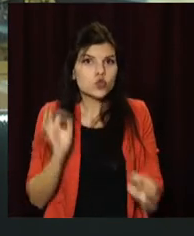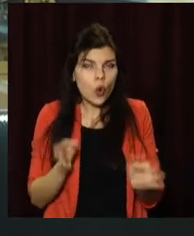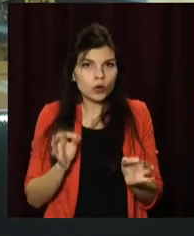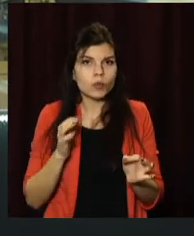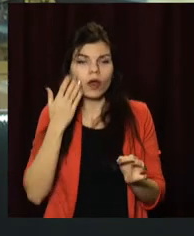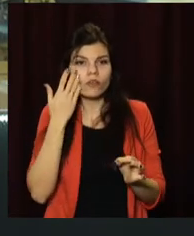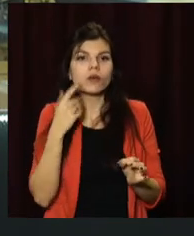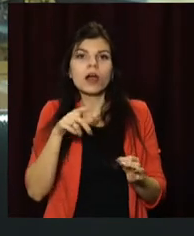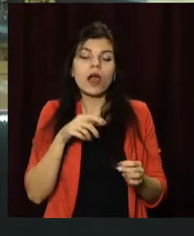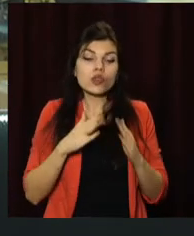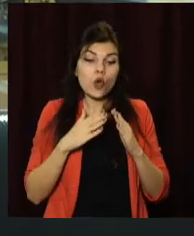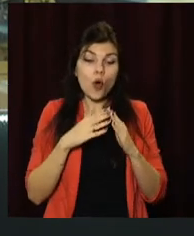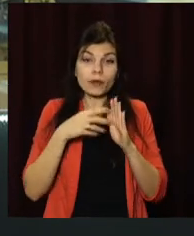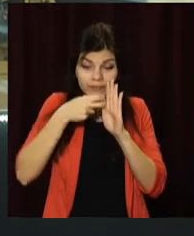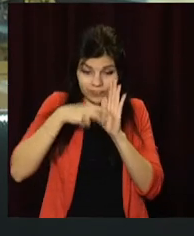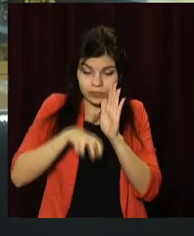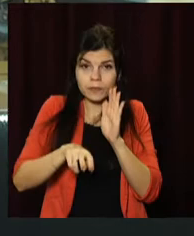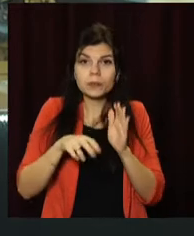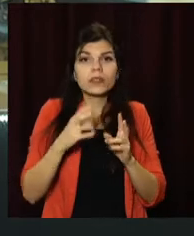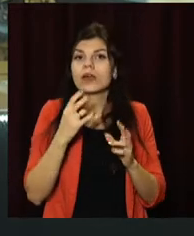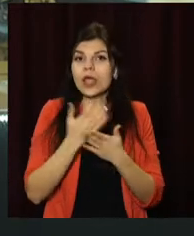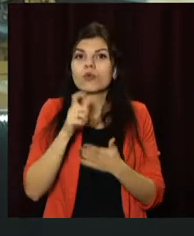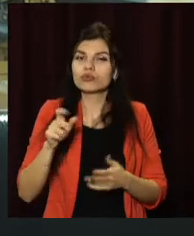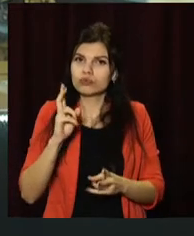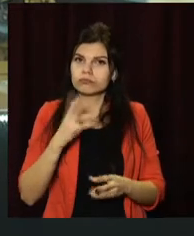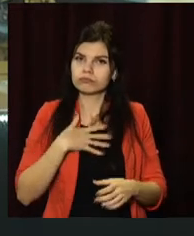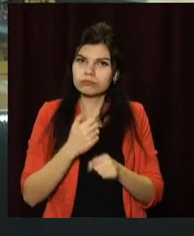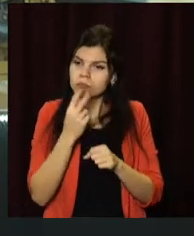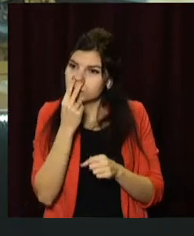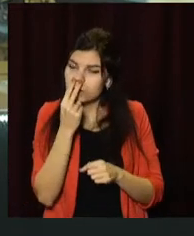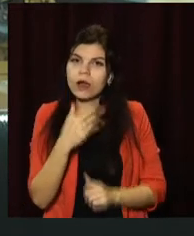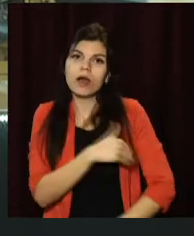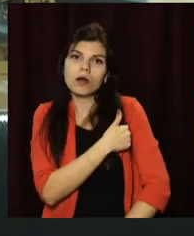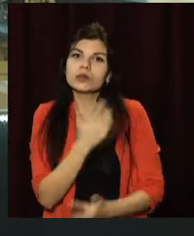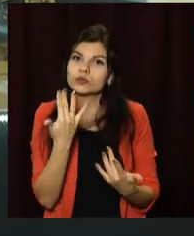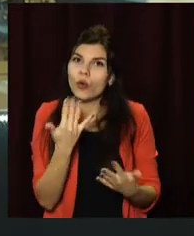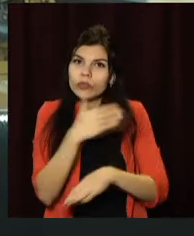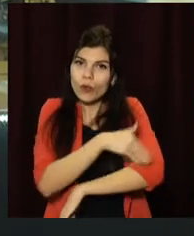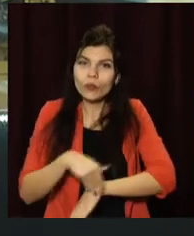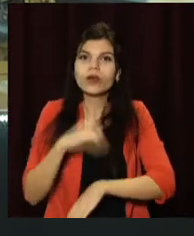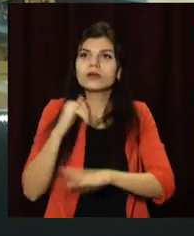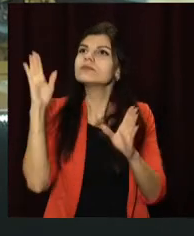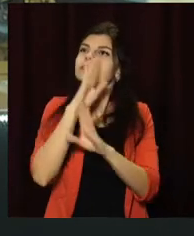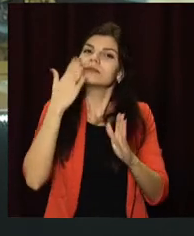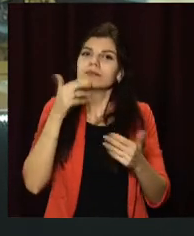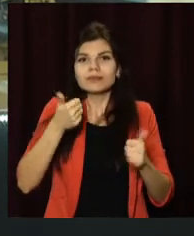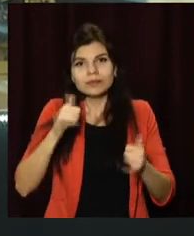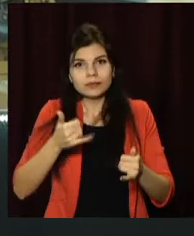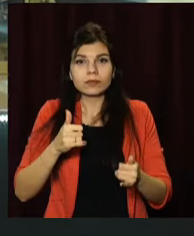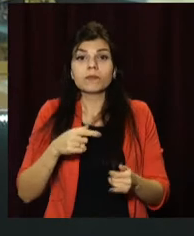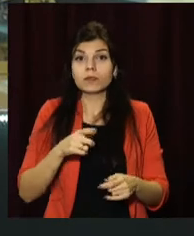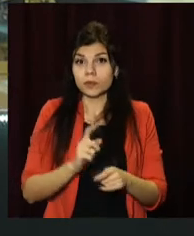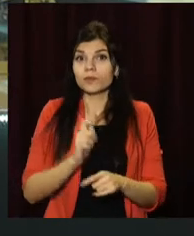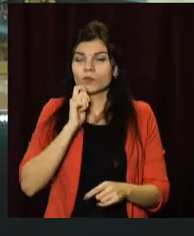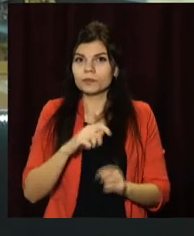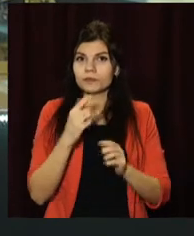дому, вони часто цікавляться не лише температурою за вікном, але й якістю навколишнього середовища. Все звичайнішим це стає для України